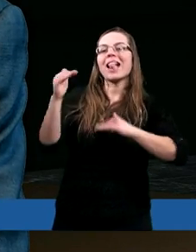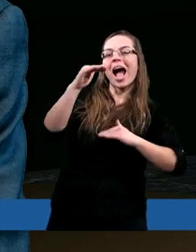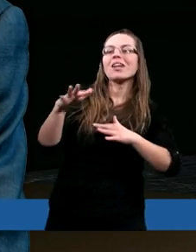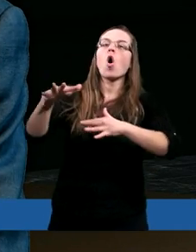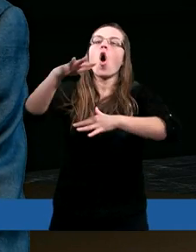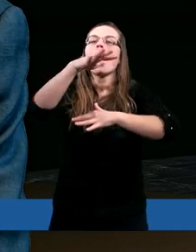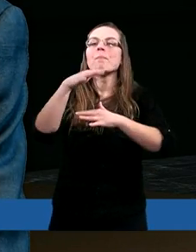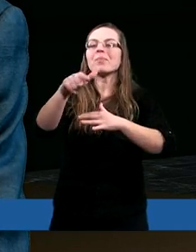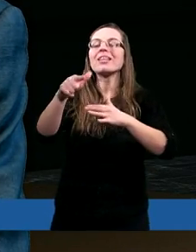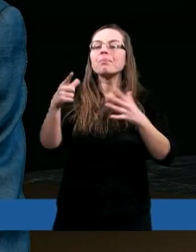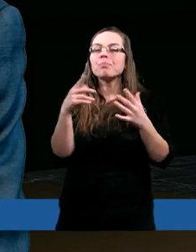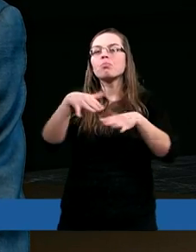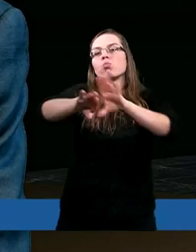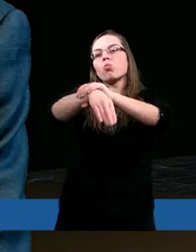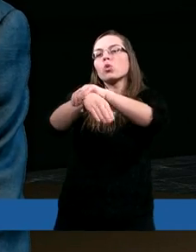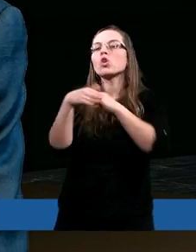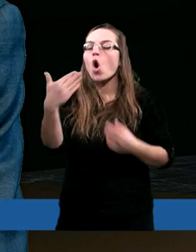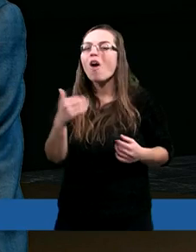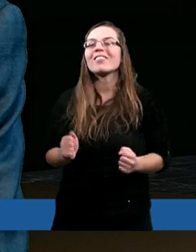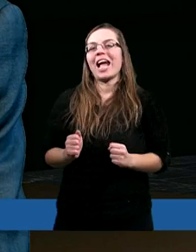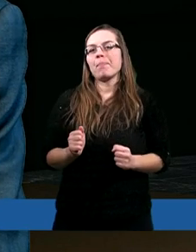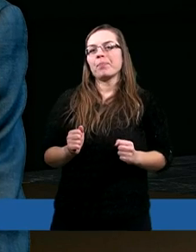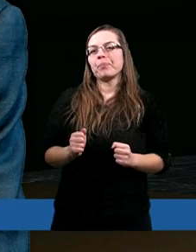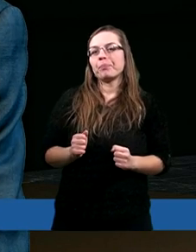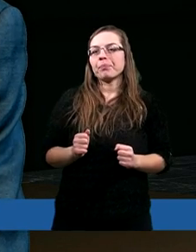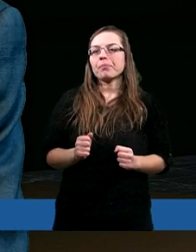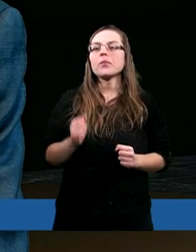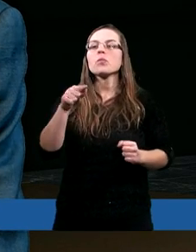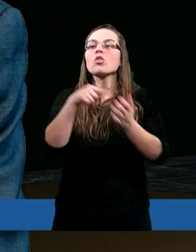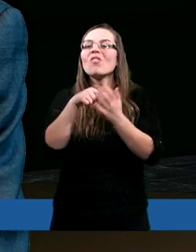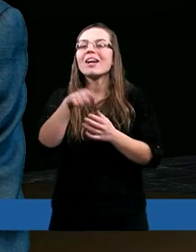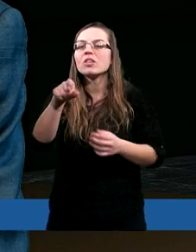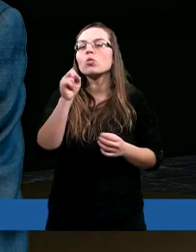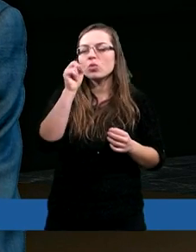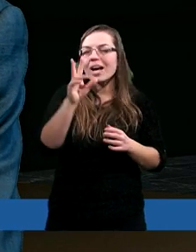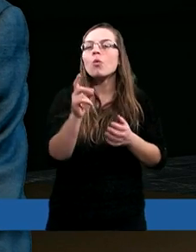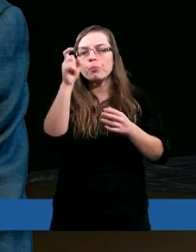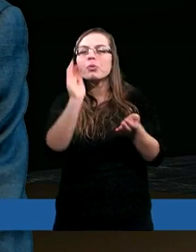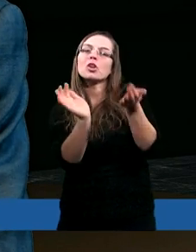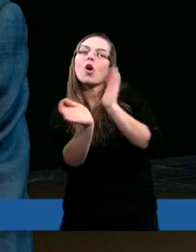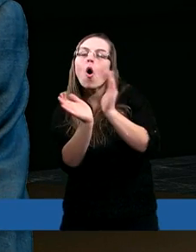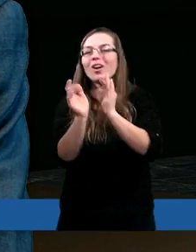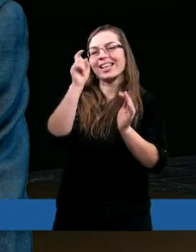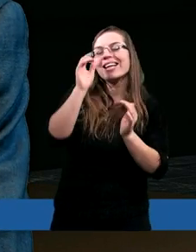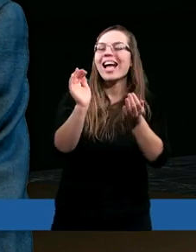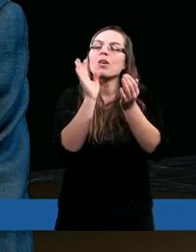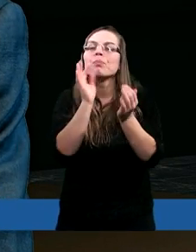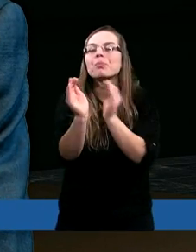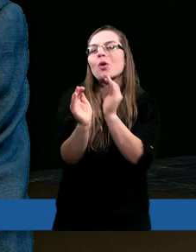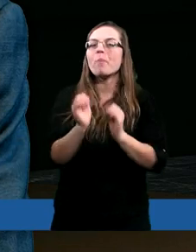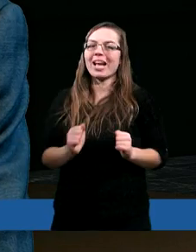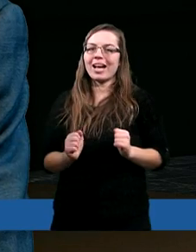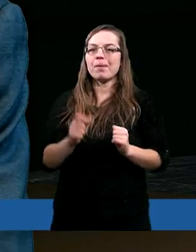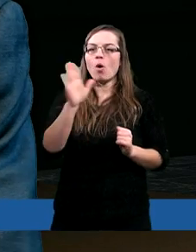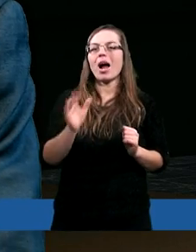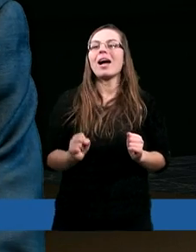nad tym jeszcze pustkowiem, które to było. I ja właśnie tak to odnoszę jako taką troskę Pana Boga też